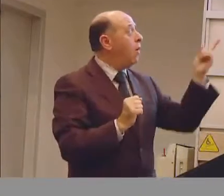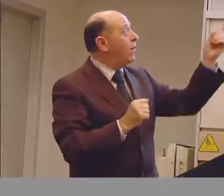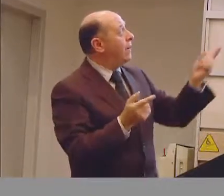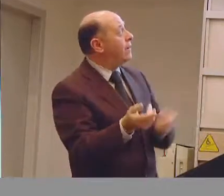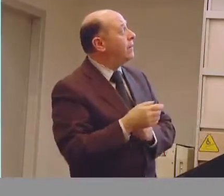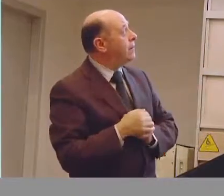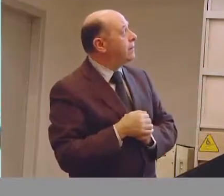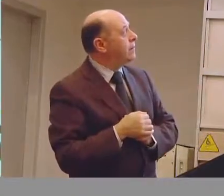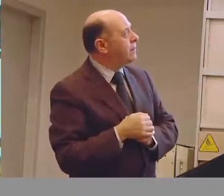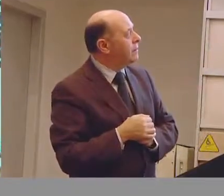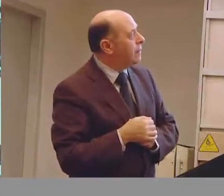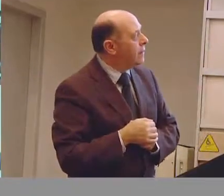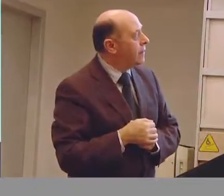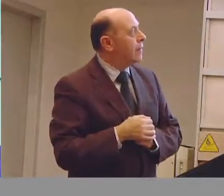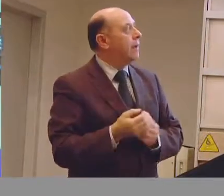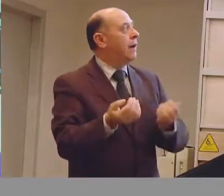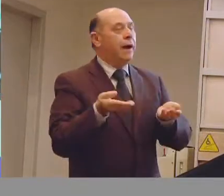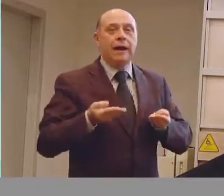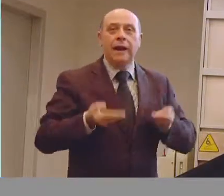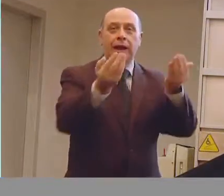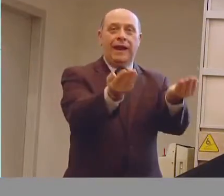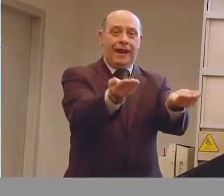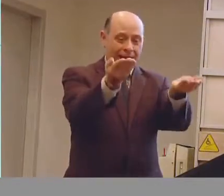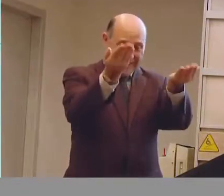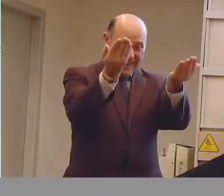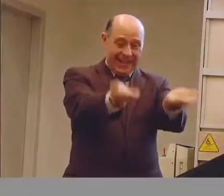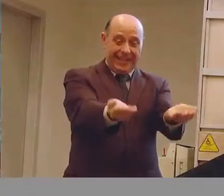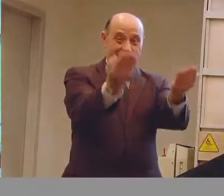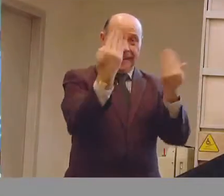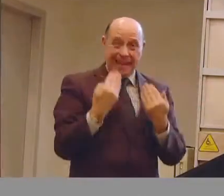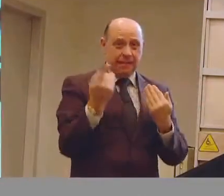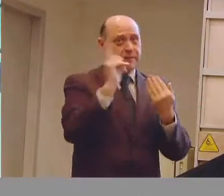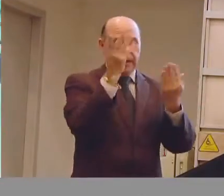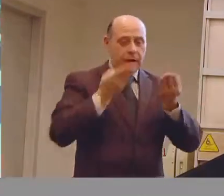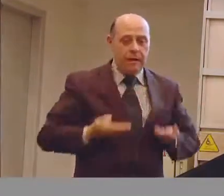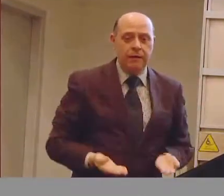punto la persona va a diretto contatto con il cibo che è all'interno del forno.